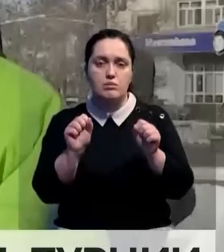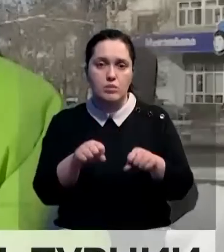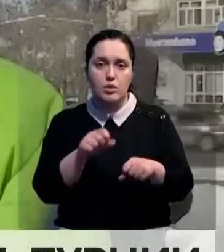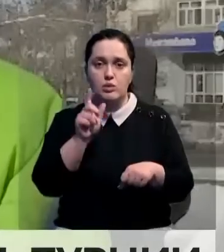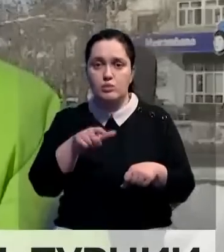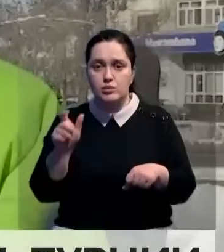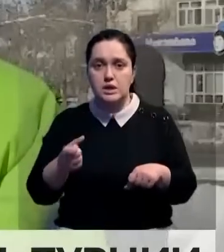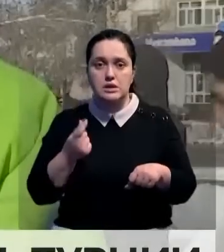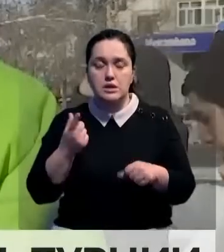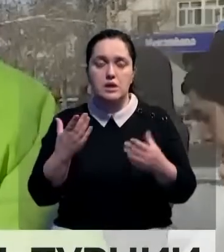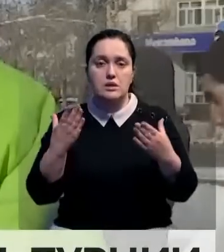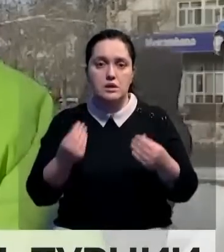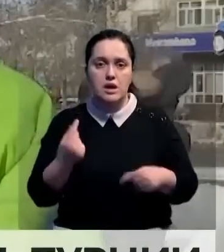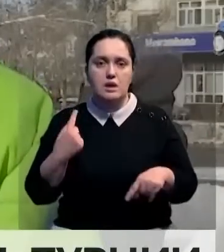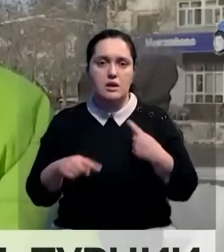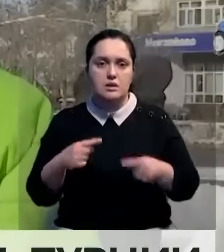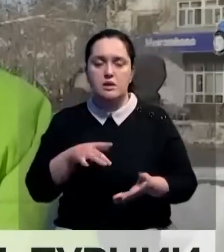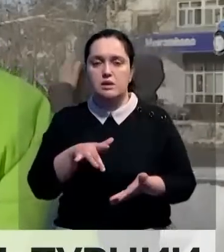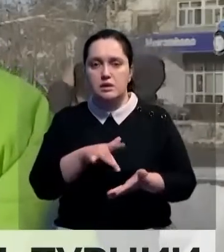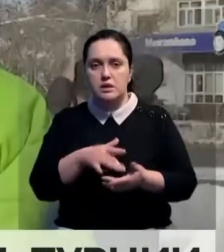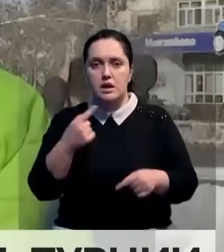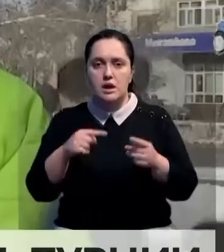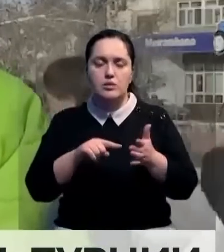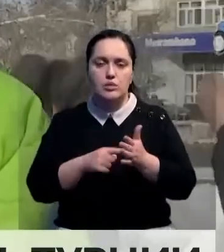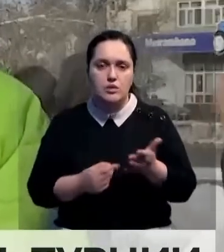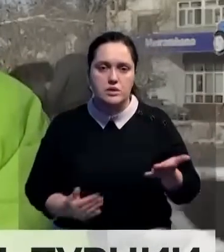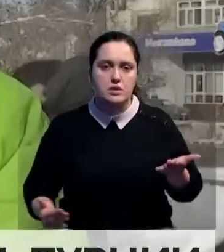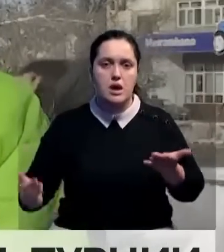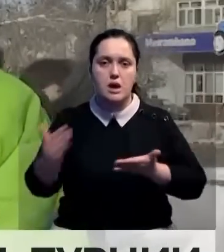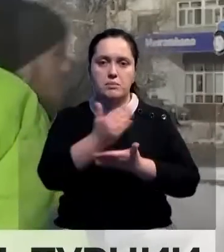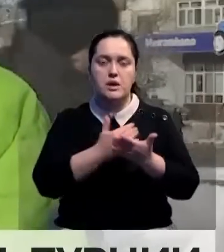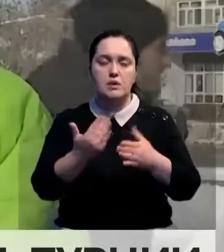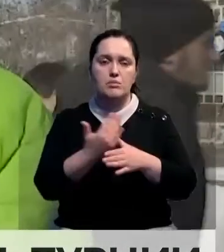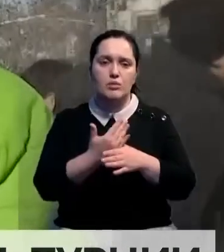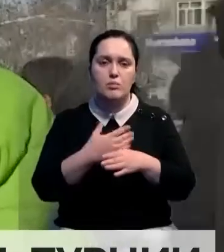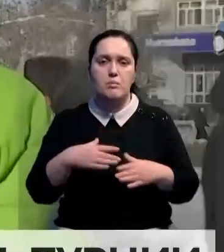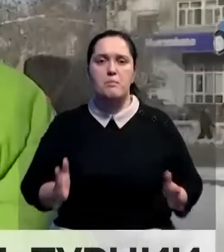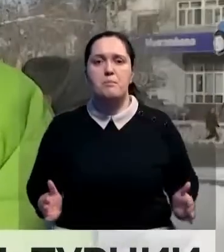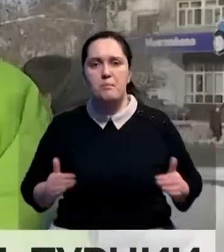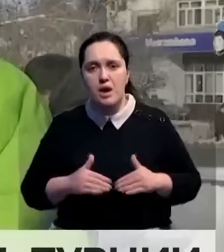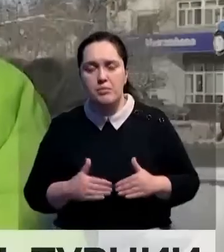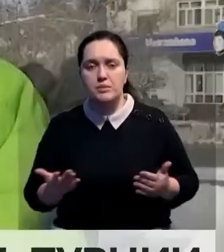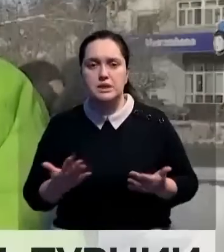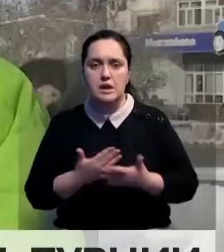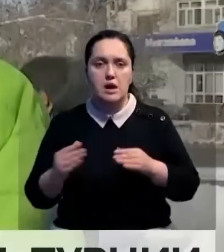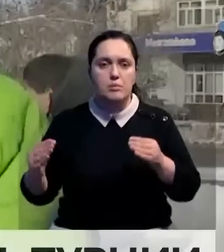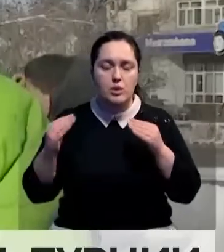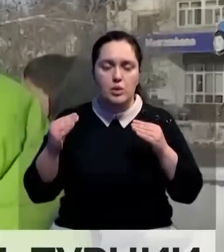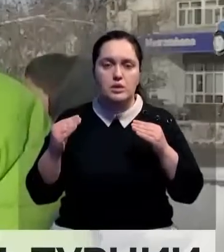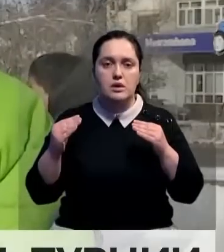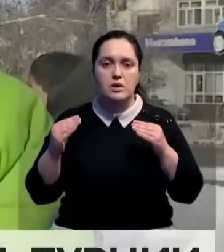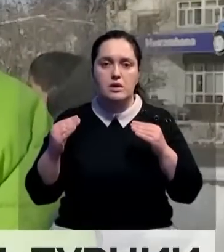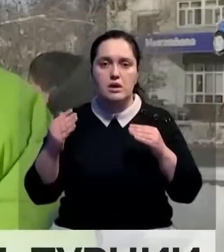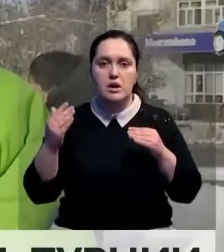уже несколько дней в разных городах, в разных точках собирают всю необходимую помощь. Памперсы, подгузники, пледы, одеяло. Поможет